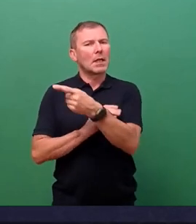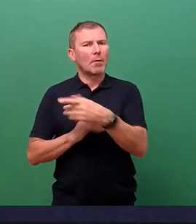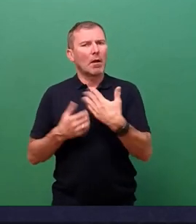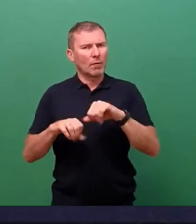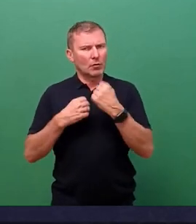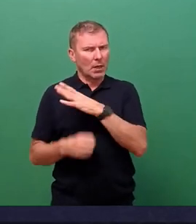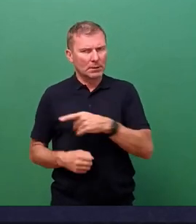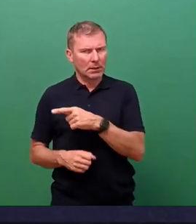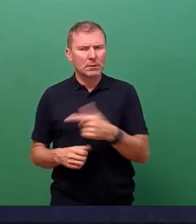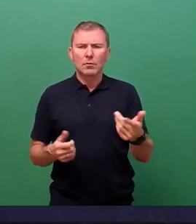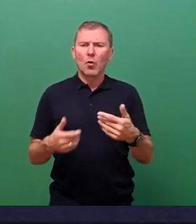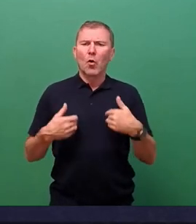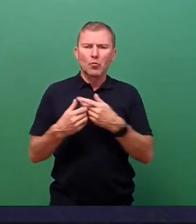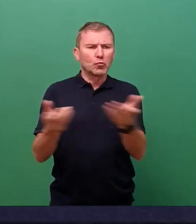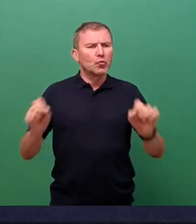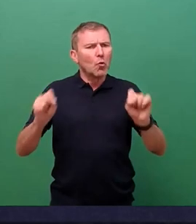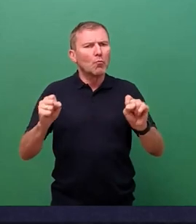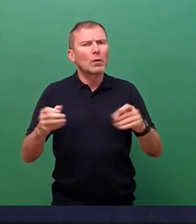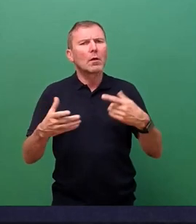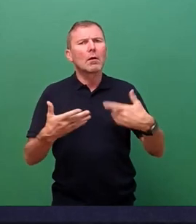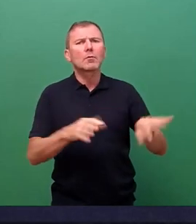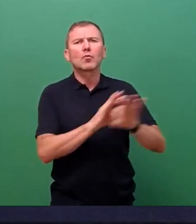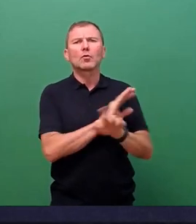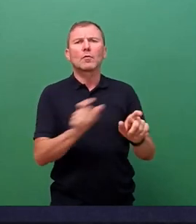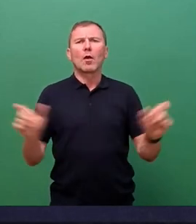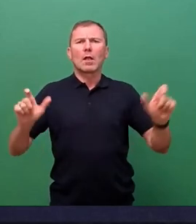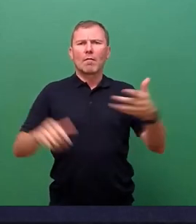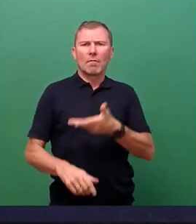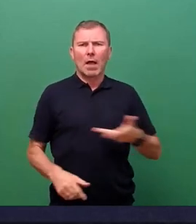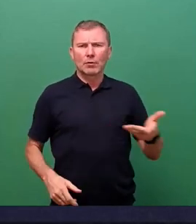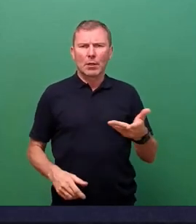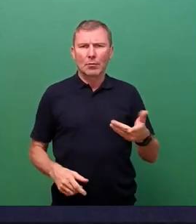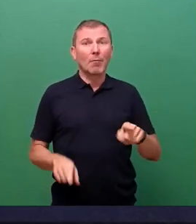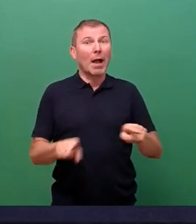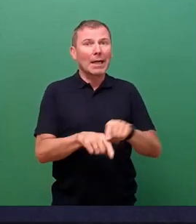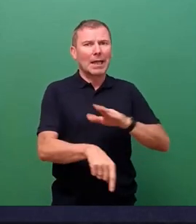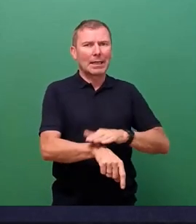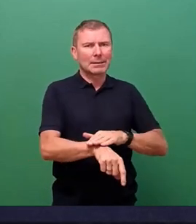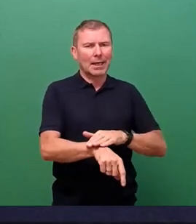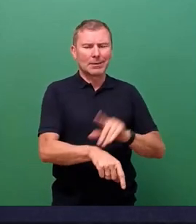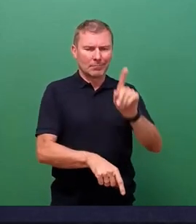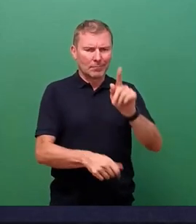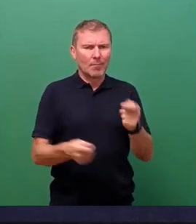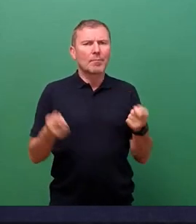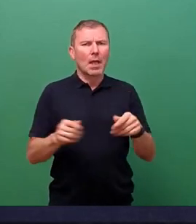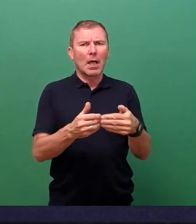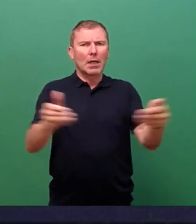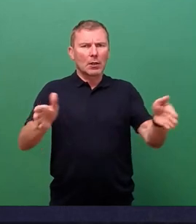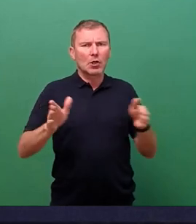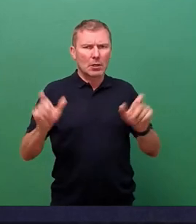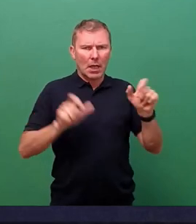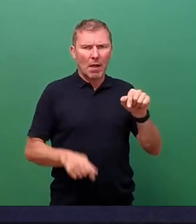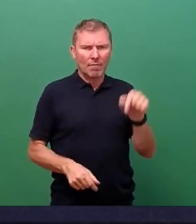Formate zu ermöglichen, selbiges aber unter dem gleichen Regime einer geschlossenen Veranstaltung